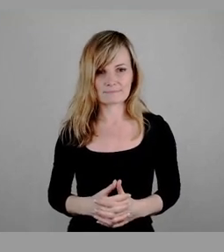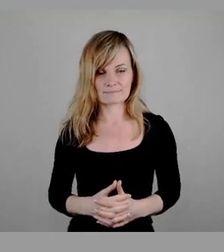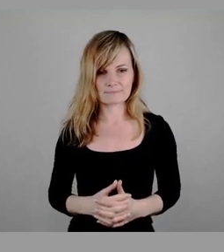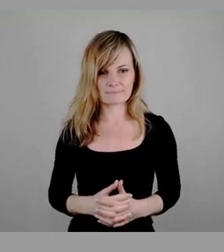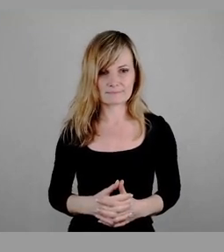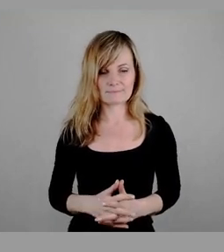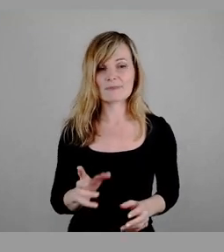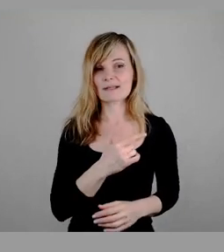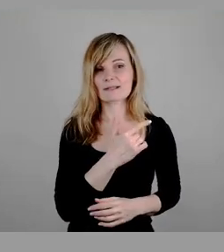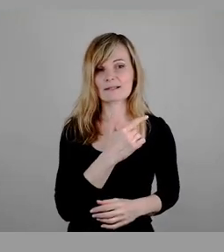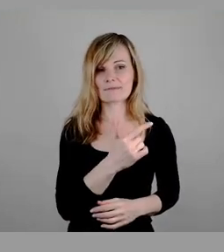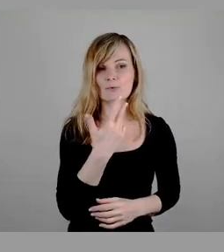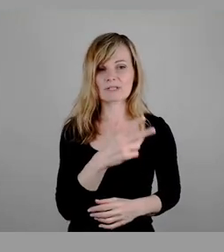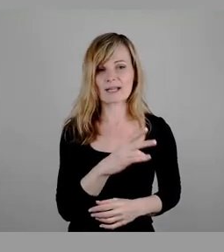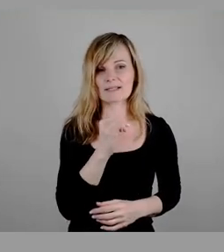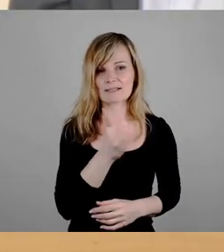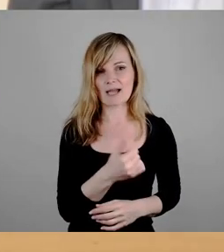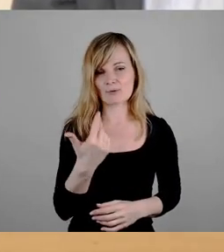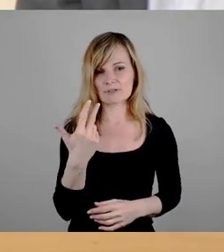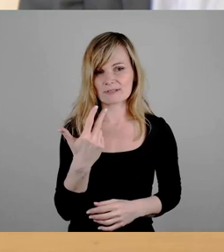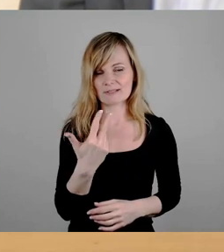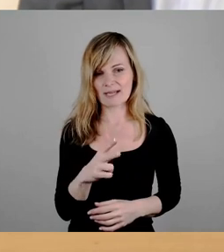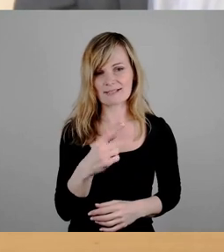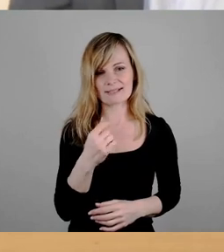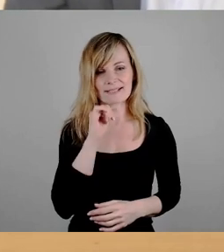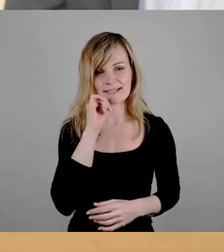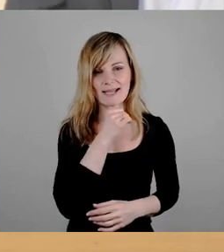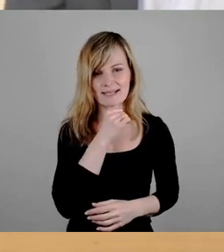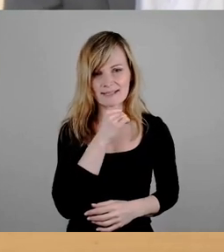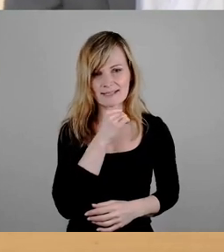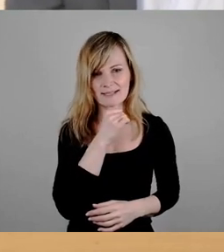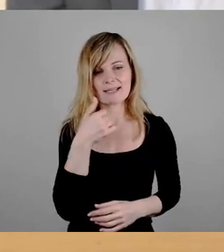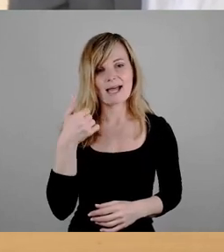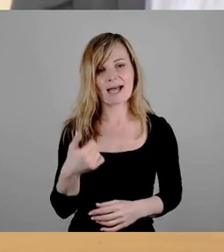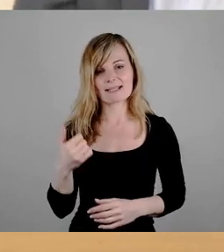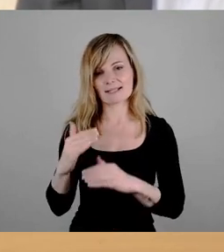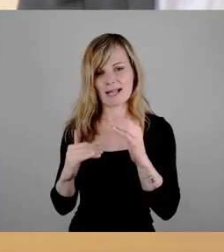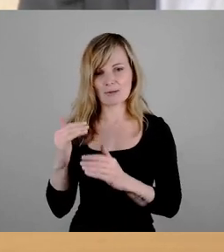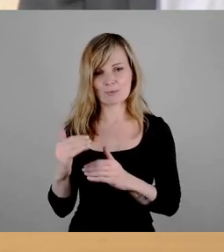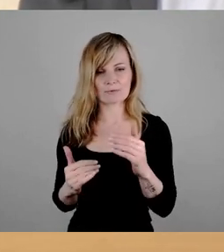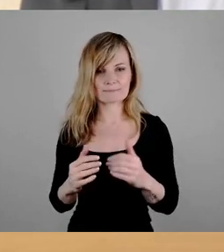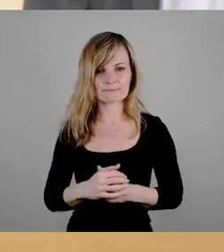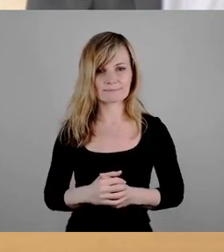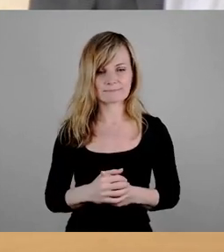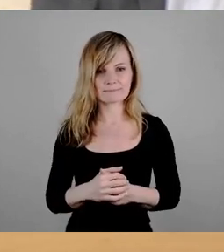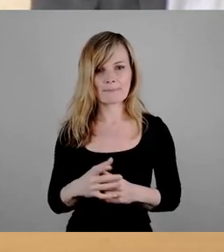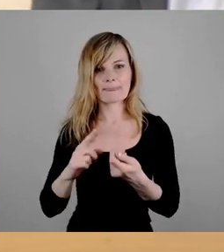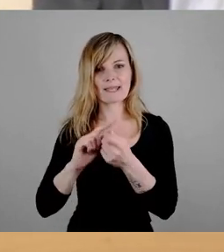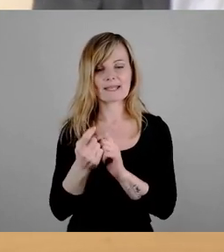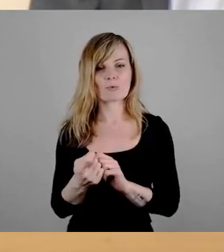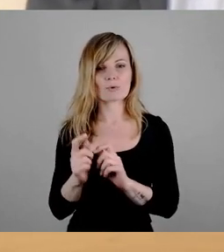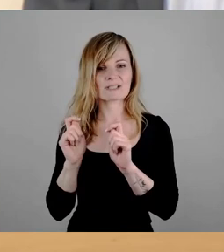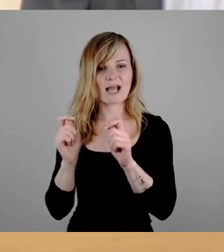32 ja, 31 nein, stimmen. Eine Enthaltung. Wer der Änderungsantrag